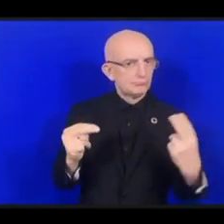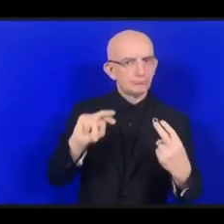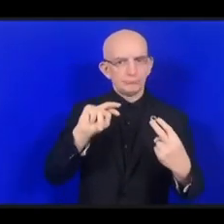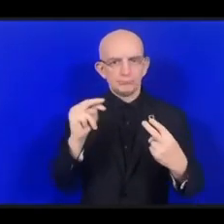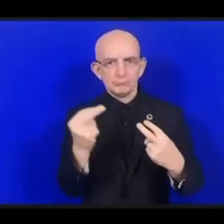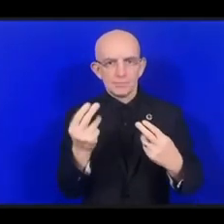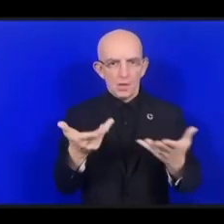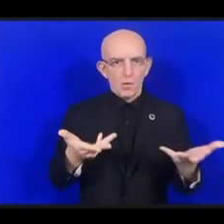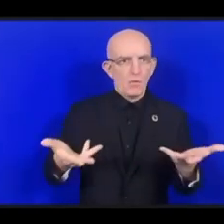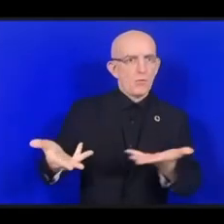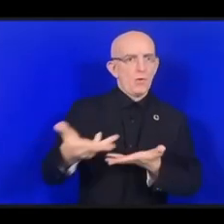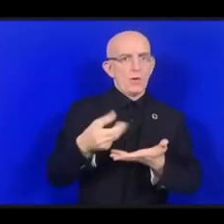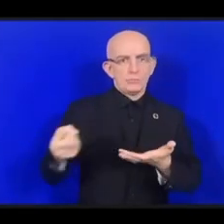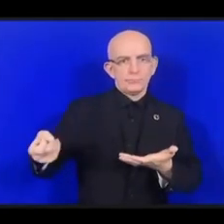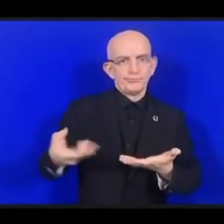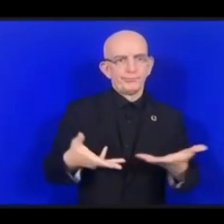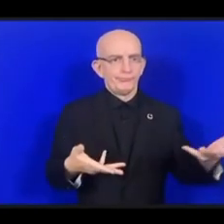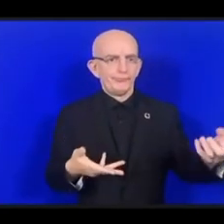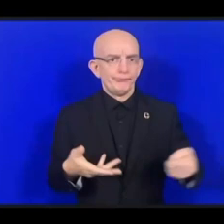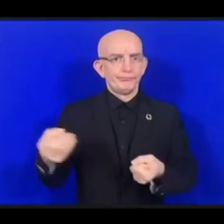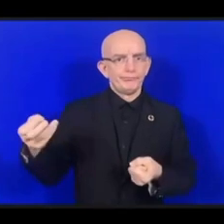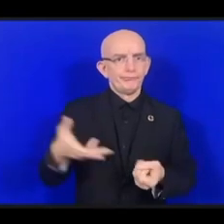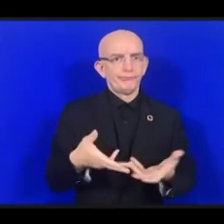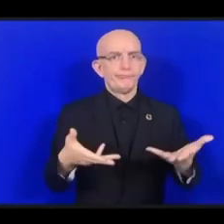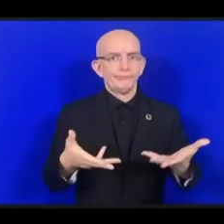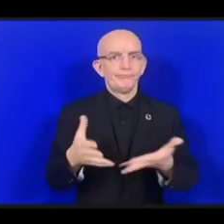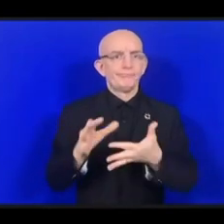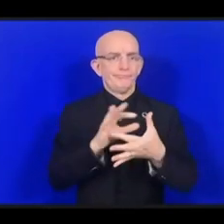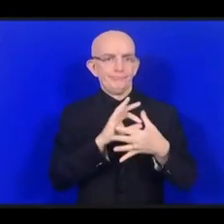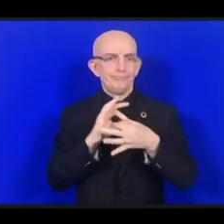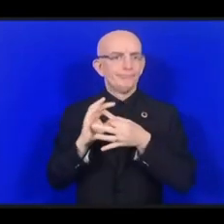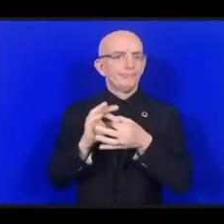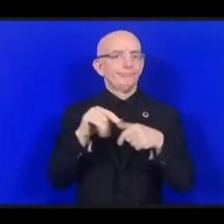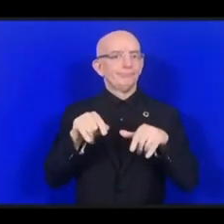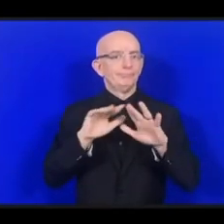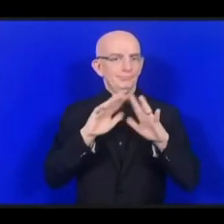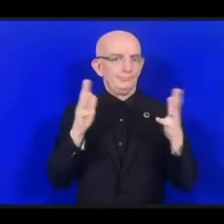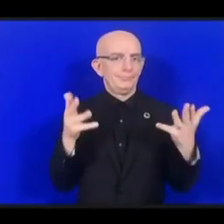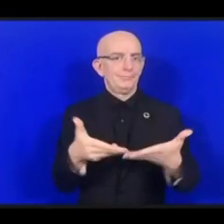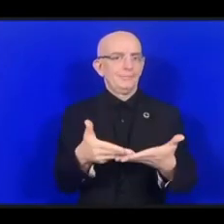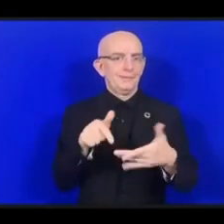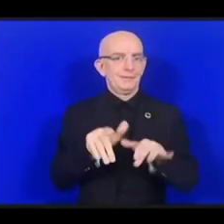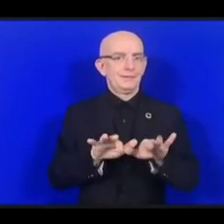в этом вопросе. Во-вторых,